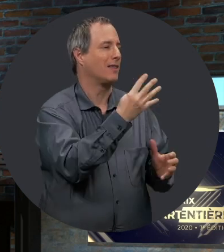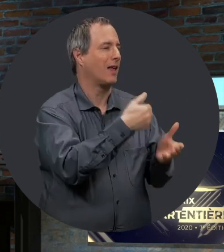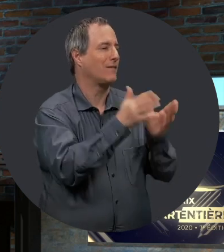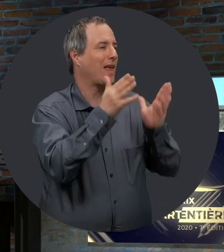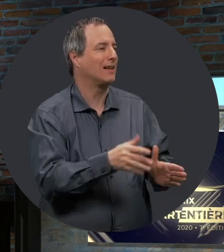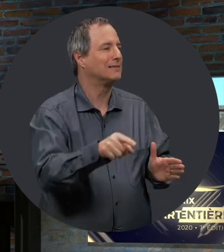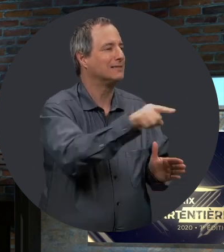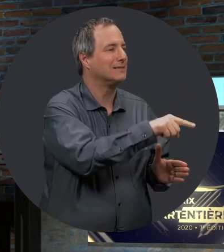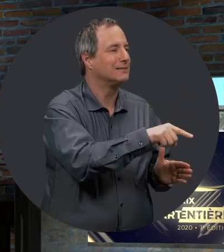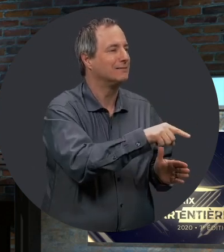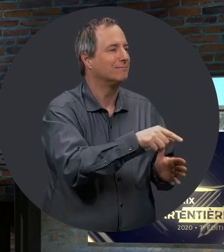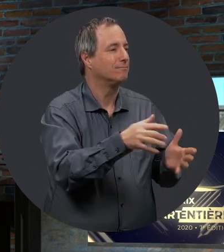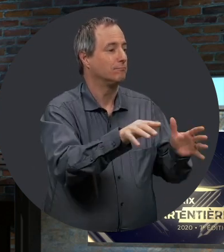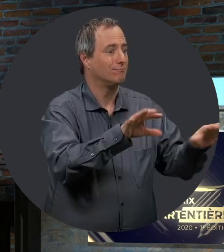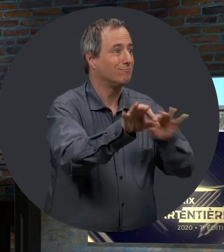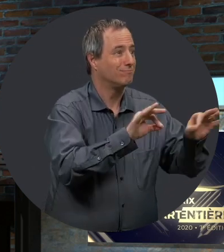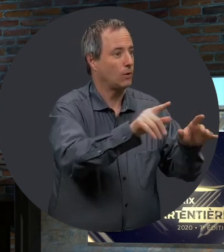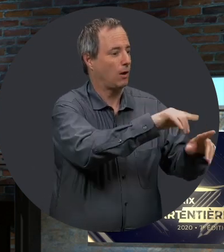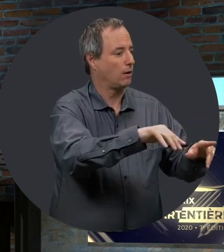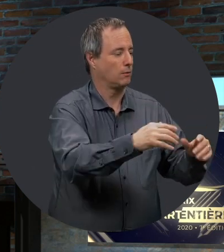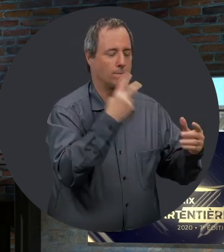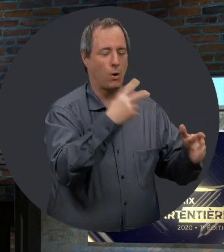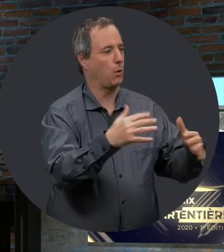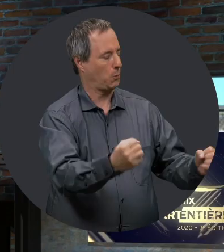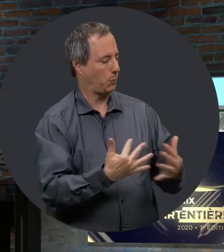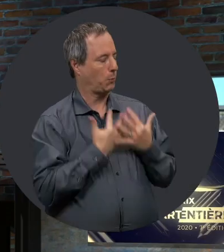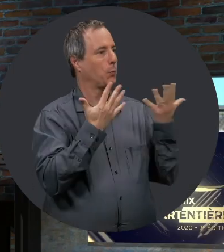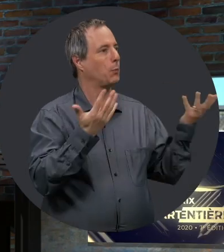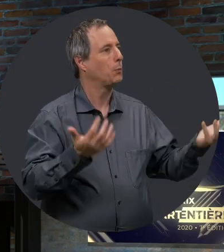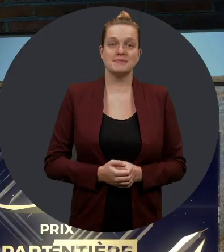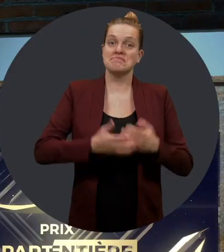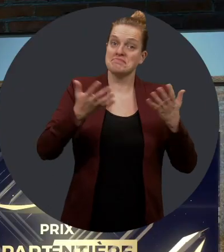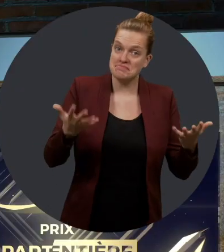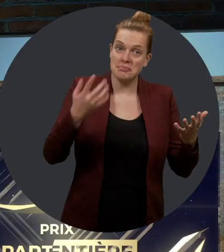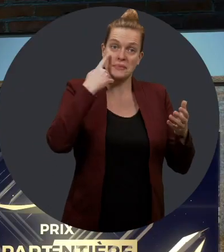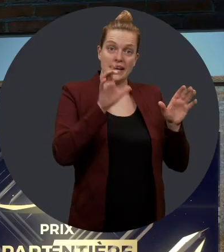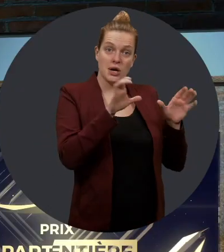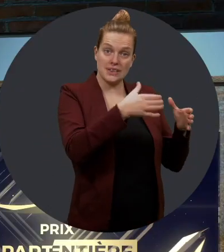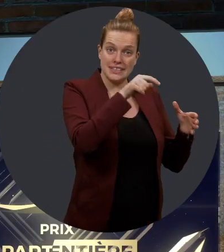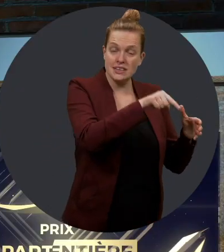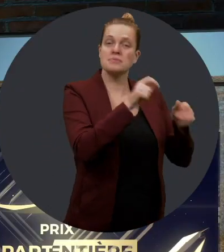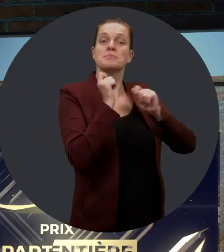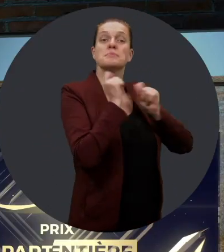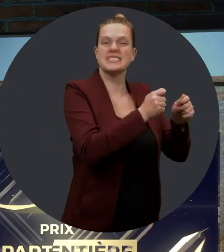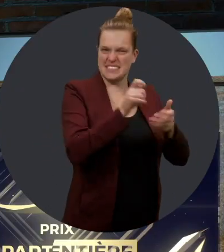quatre finalistes qui ont été retenus et qui sont des sources d'inspiration. Et pour cette catégorie, une bourse de 5